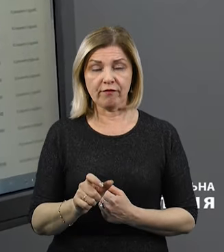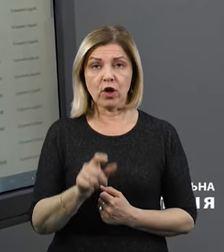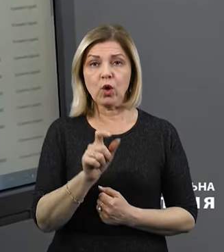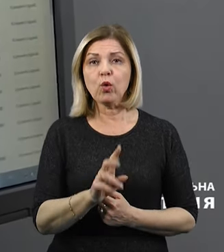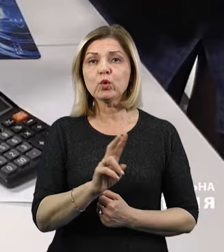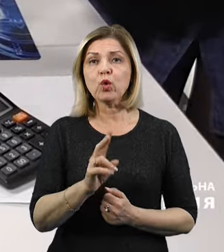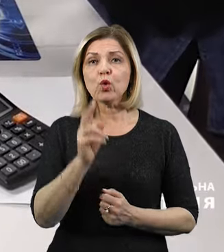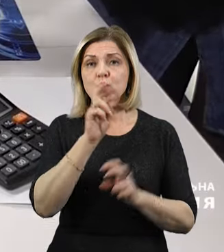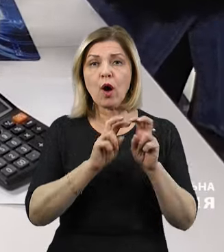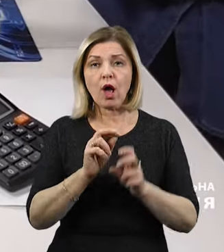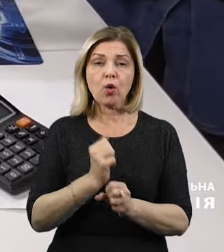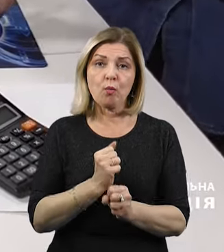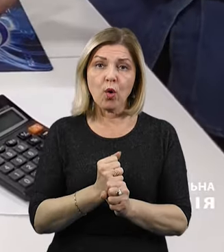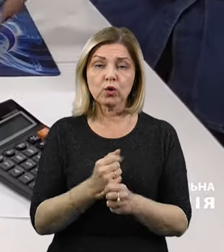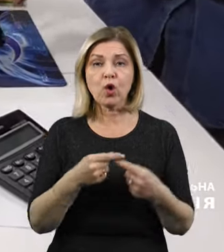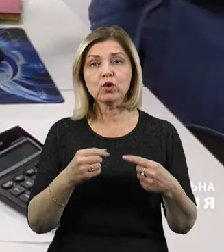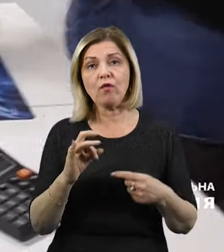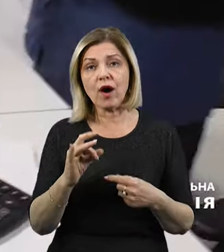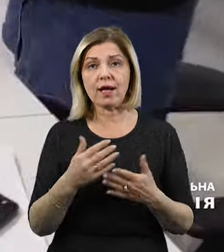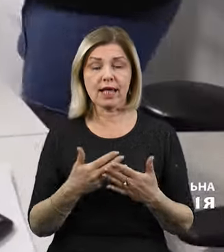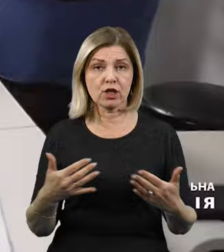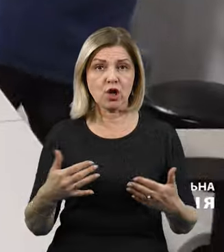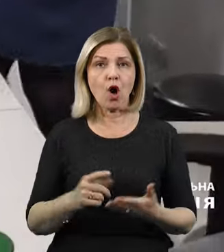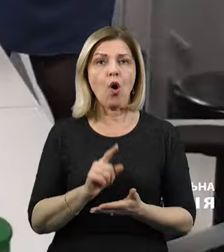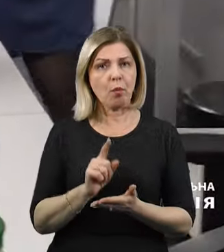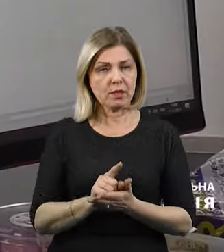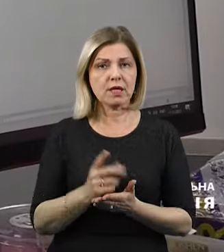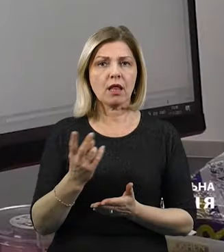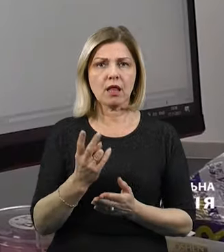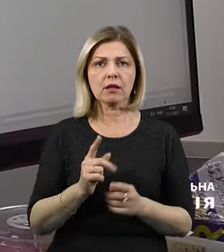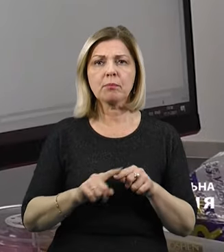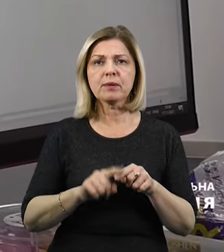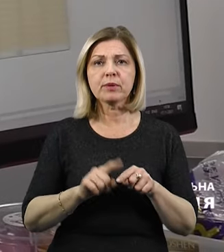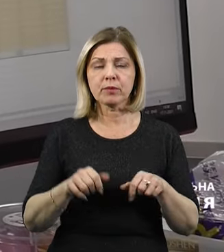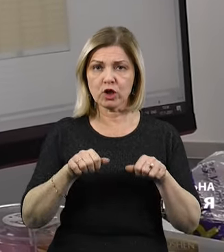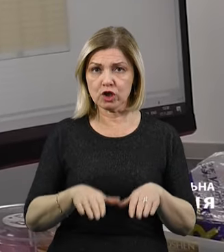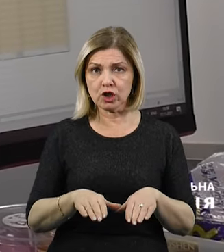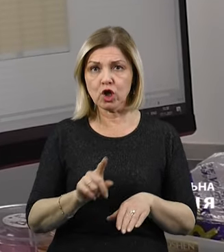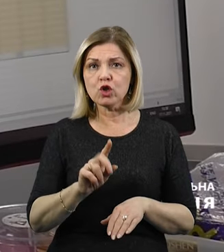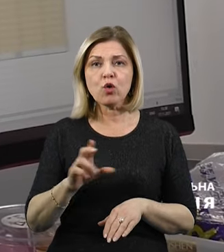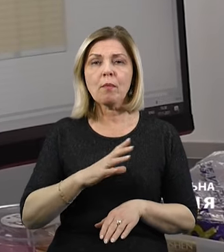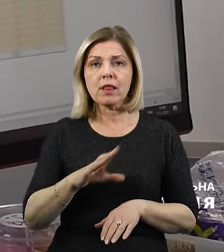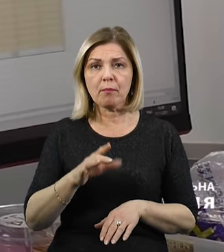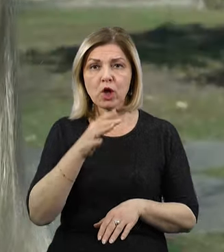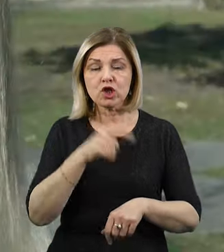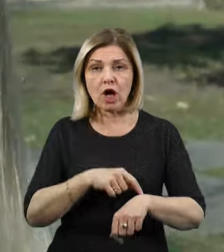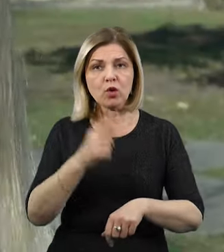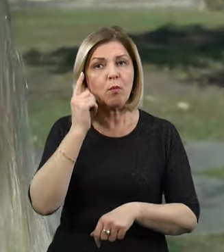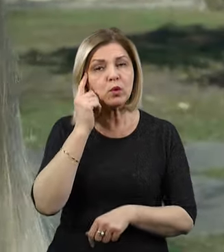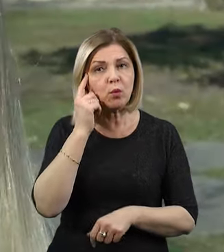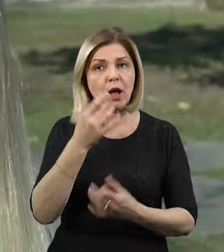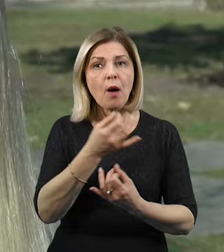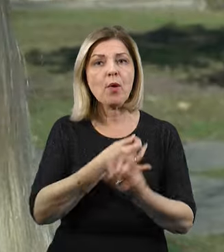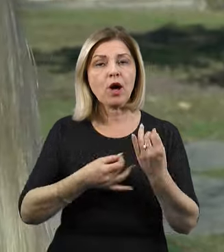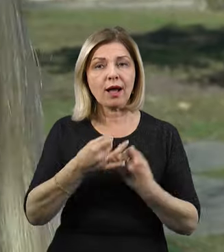роботу, товар тощо. Обов'язково ставлять вимогу прийняти рішення якомога швидше. Щоб не було часу подумати, порадитися, говорить